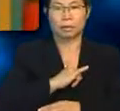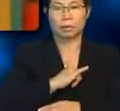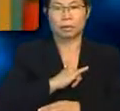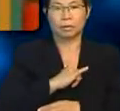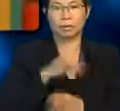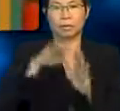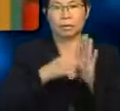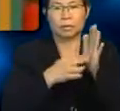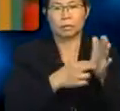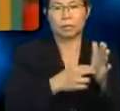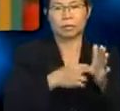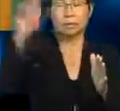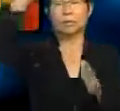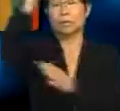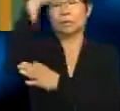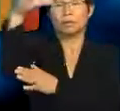Bintang.